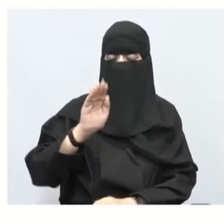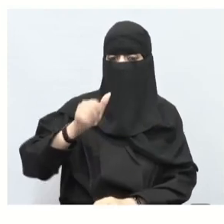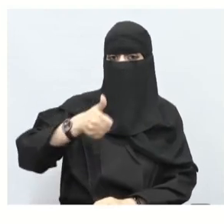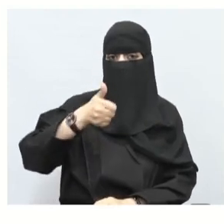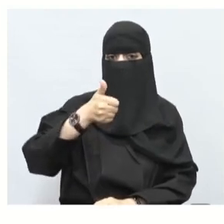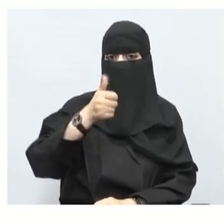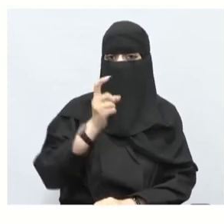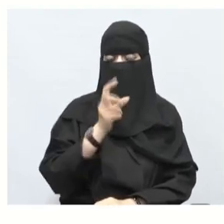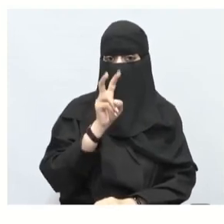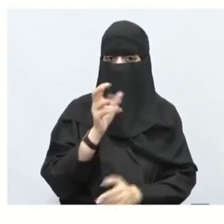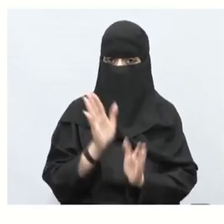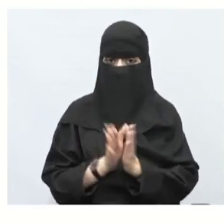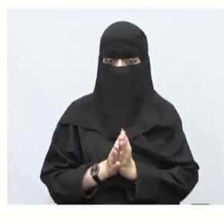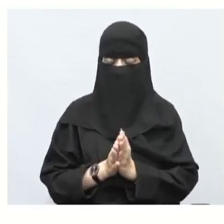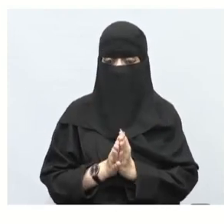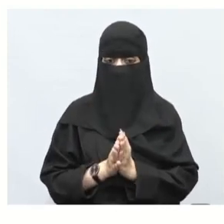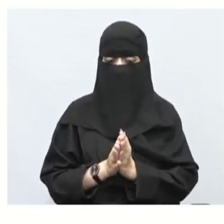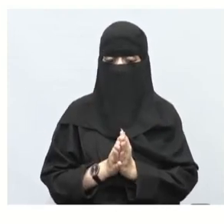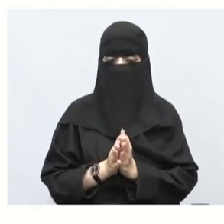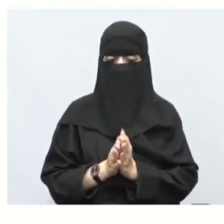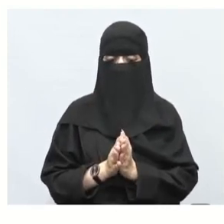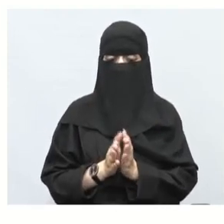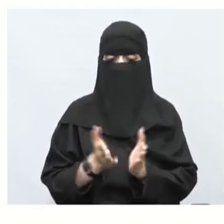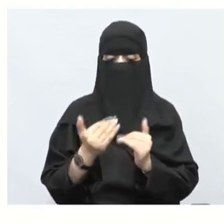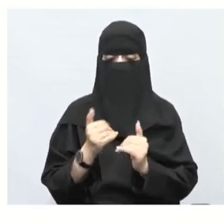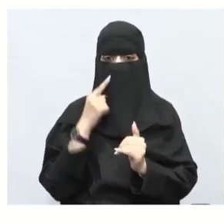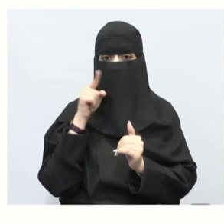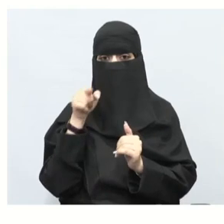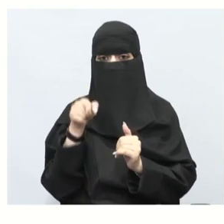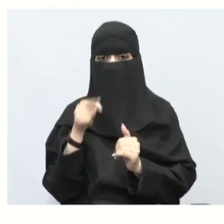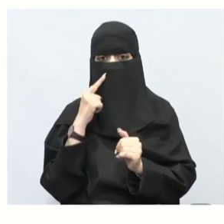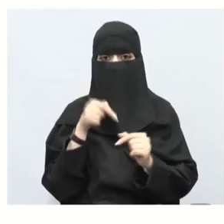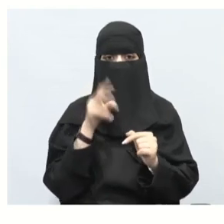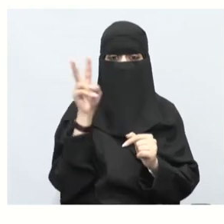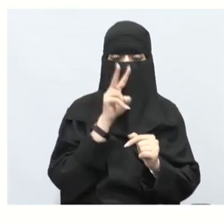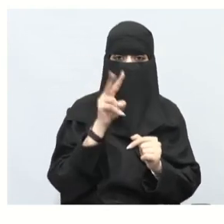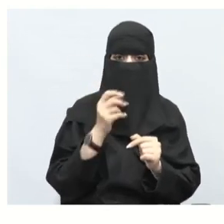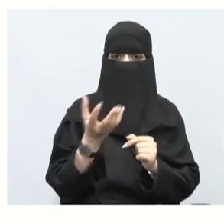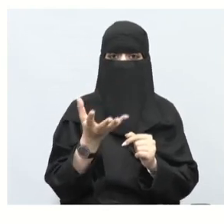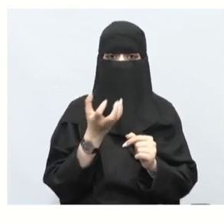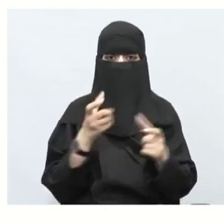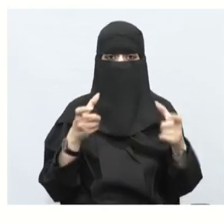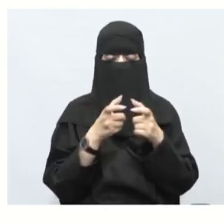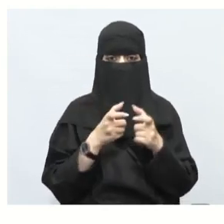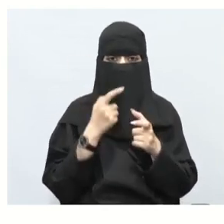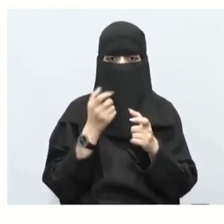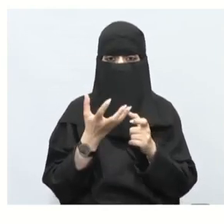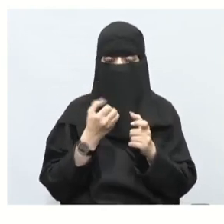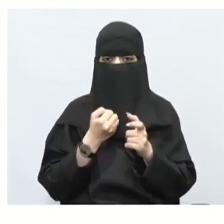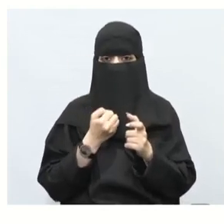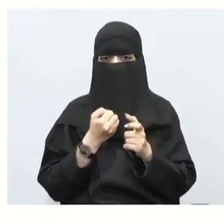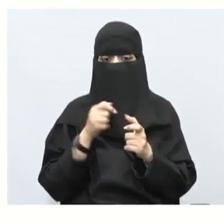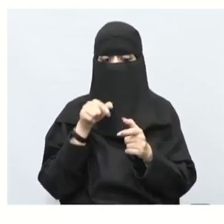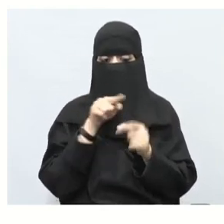بعد ذلك وجد نصارة تمام؟ هذه صارة لعنى طيب بس لما أجي أقرأ يقول جمعت هنا لما أجي أقرأ هنا